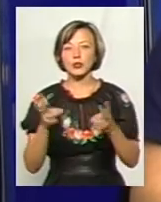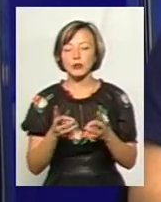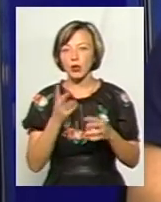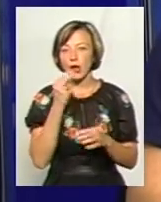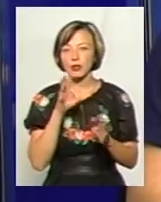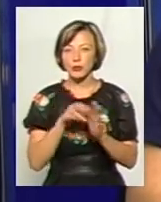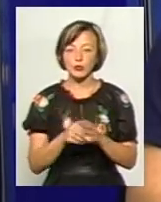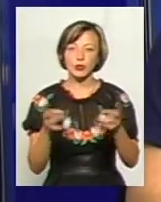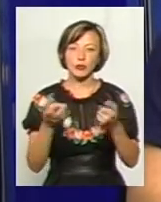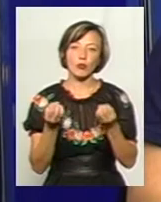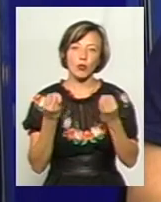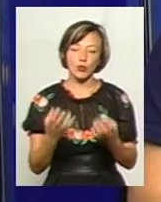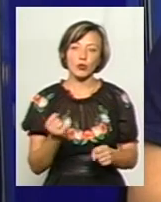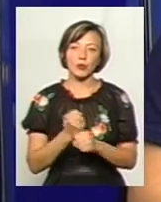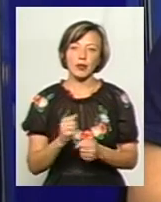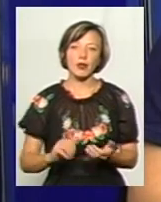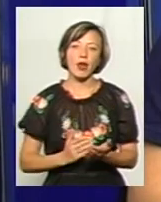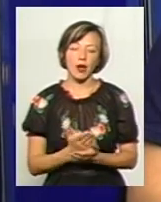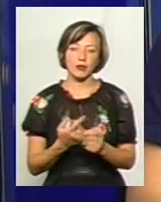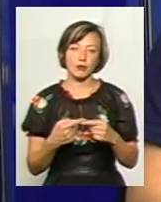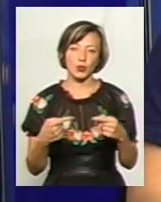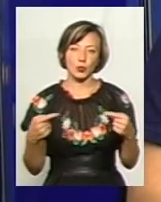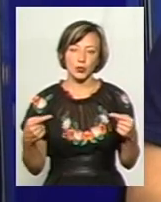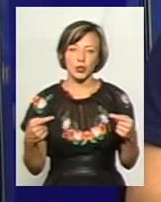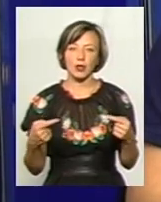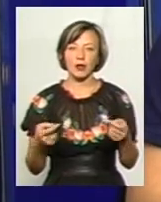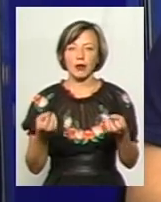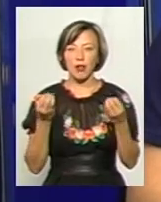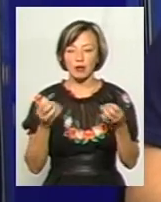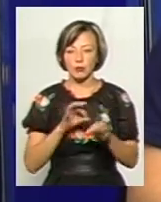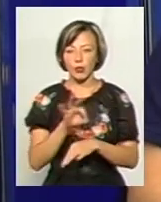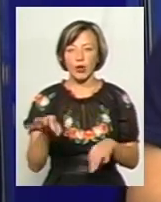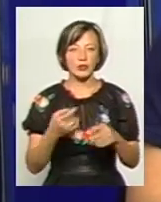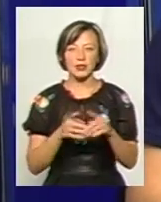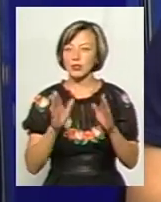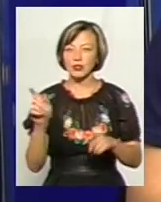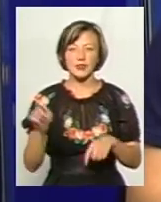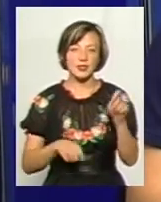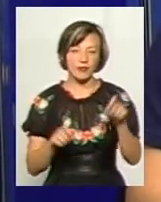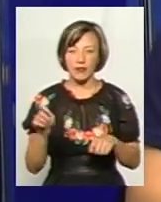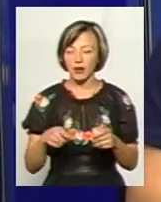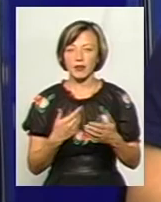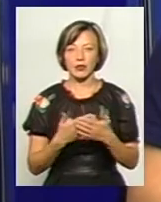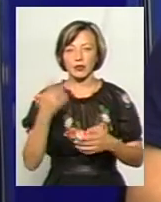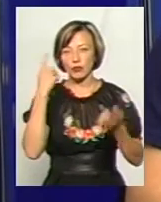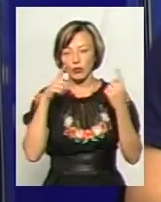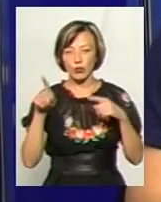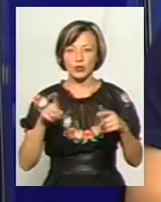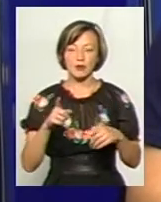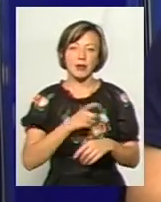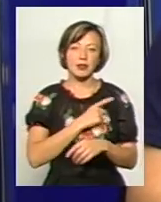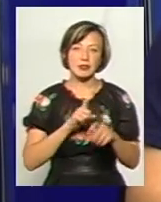робити? Тобто, потрібно просто робити якісні продукти, якісні, класні проекти. Це не лише стосується фестивалів, це стосується творчих